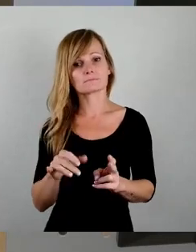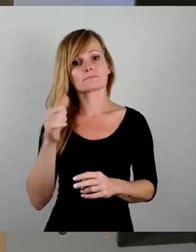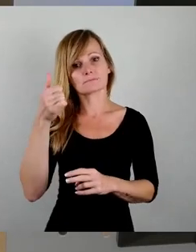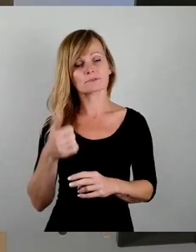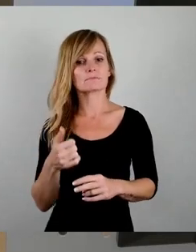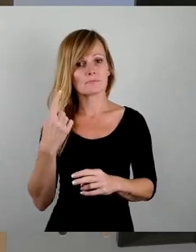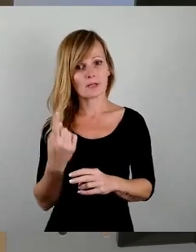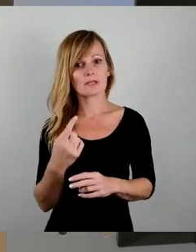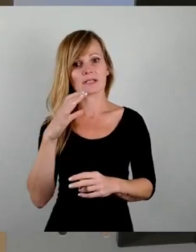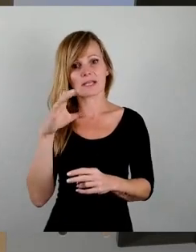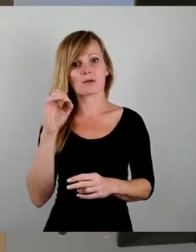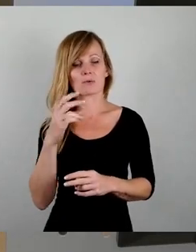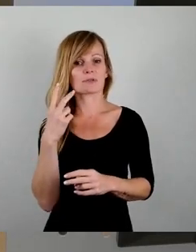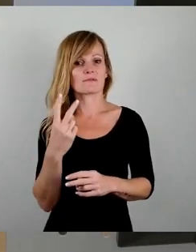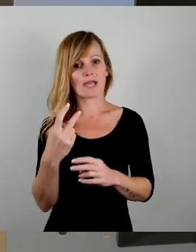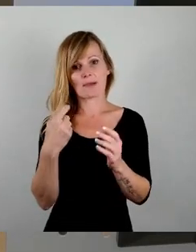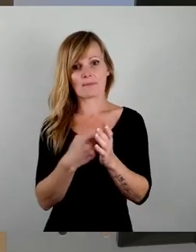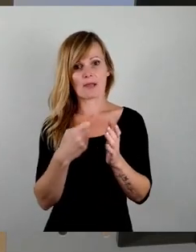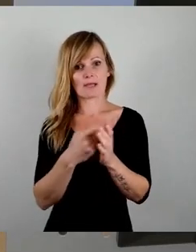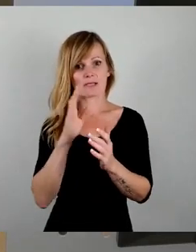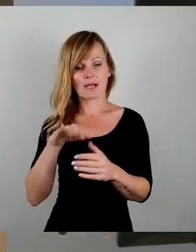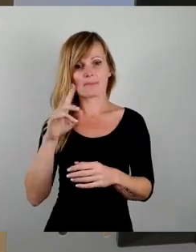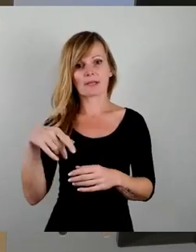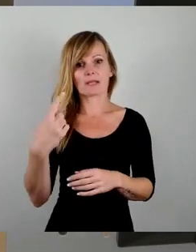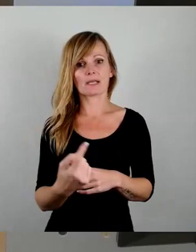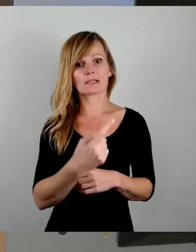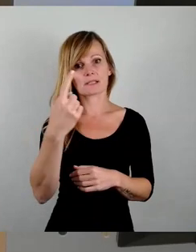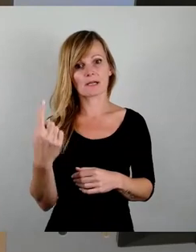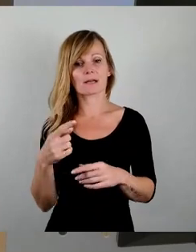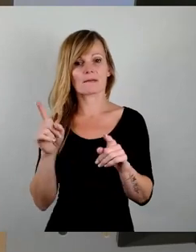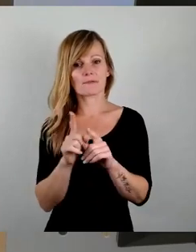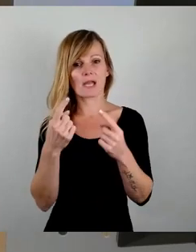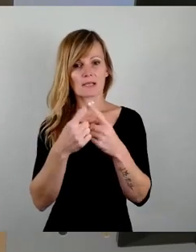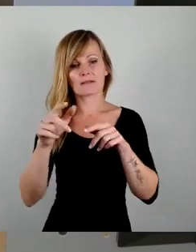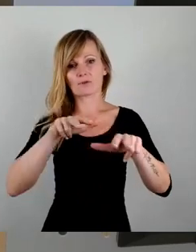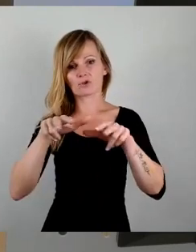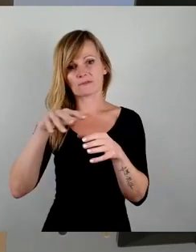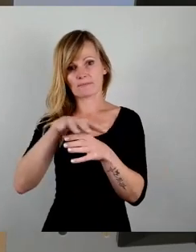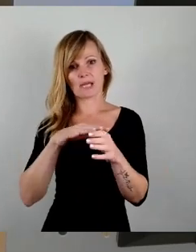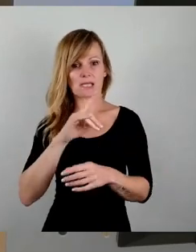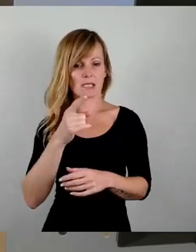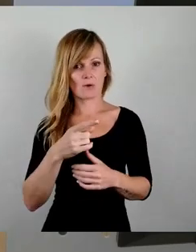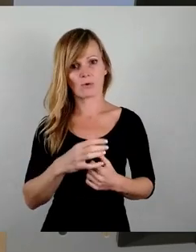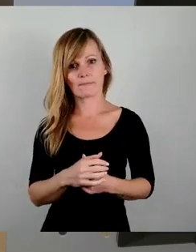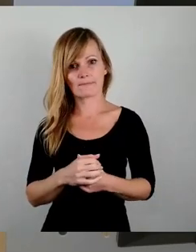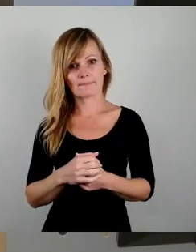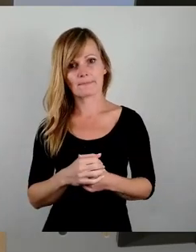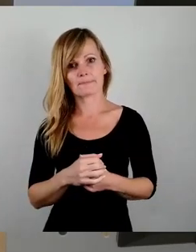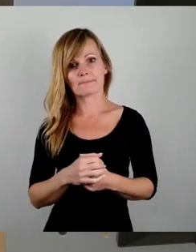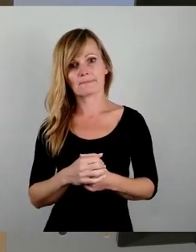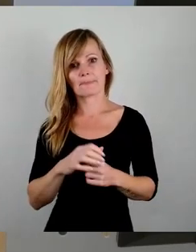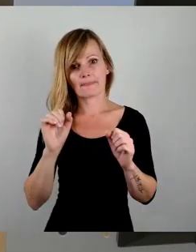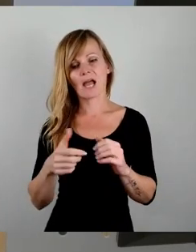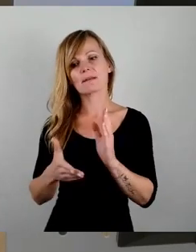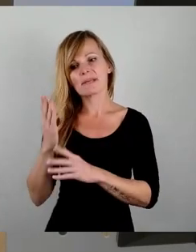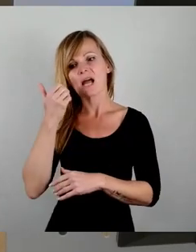CO2-Preis, der ab nächstes Jahr zu Buche schlägt, wie in anderen Wirtschaftsbereichen auch. Können Sie mal bitte aufhören mit